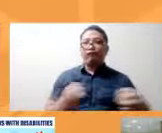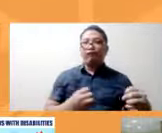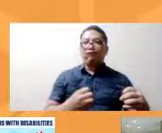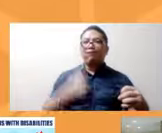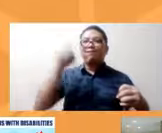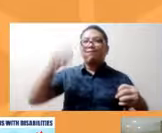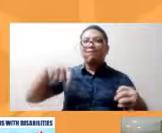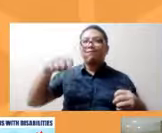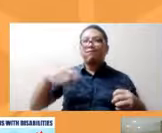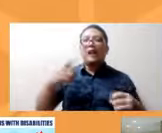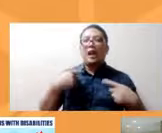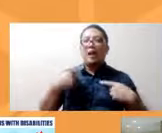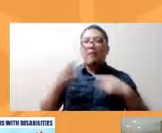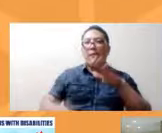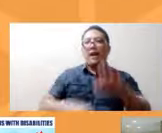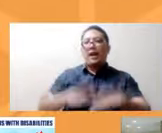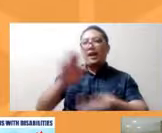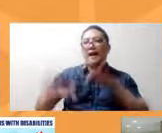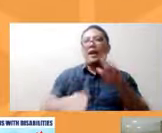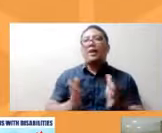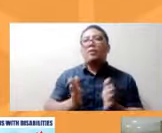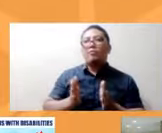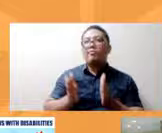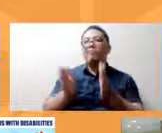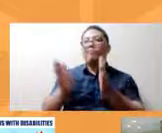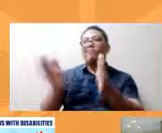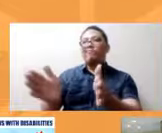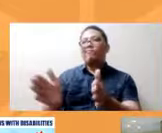hakbang at may mga